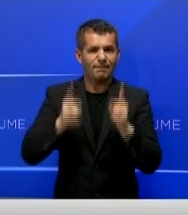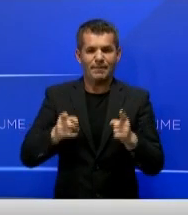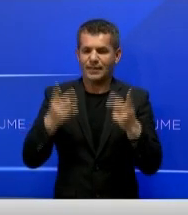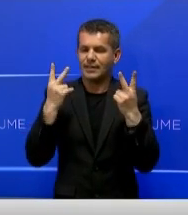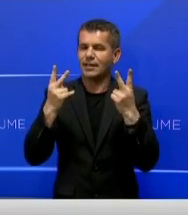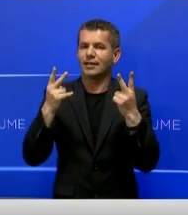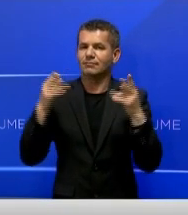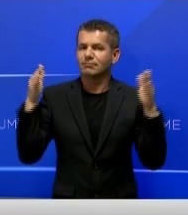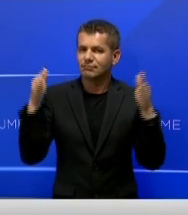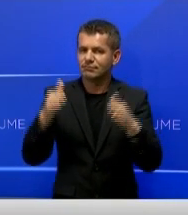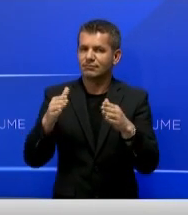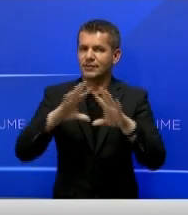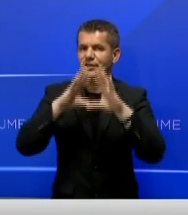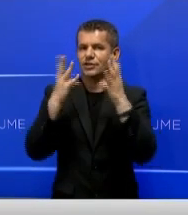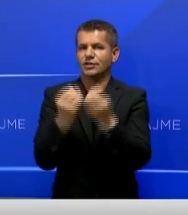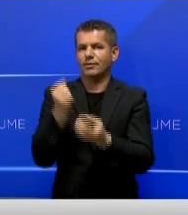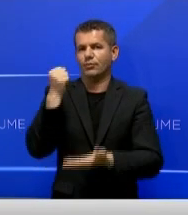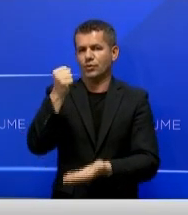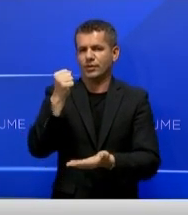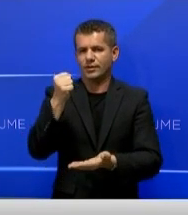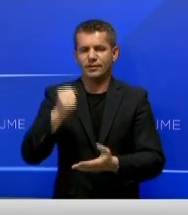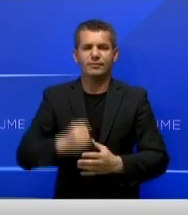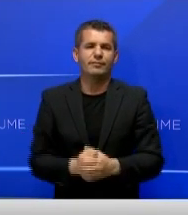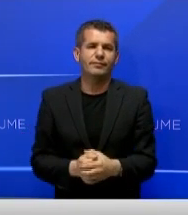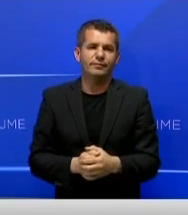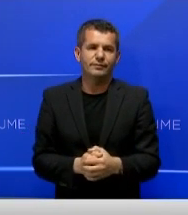prioritet edhe në aspektin e bugjetimit të saj.